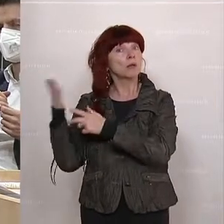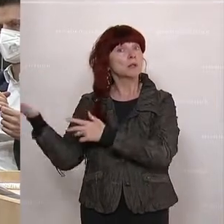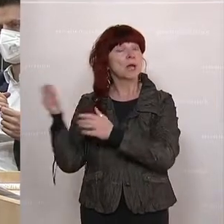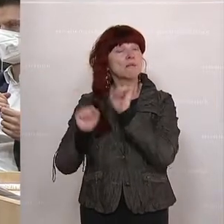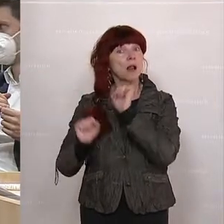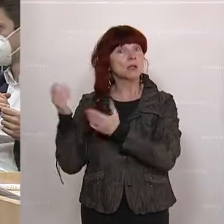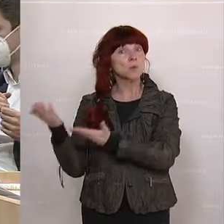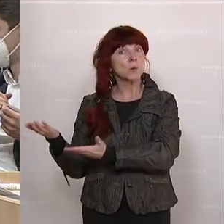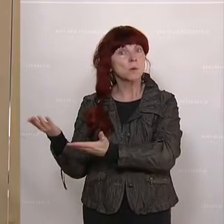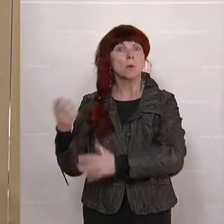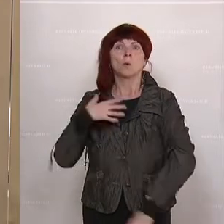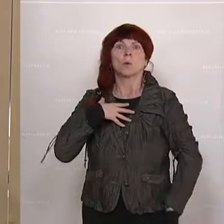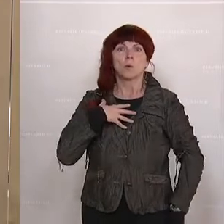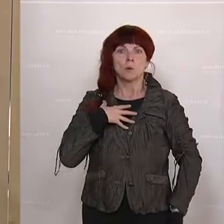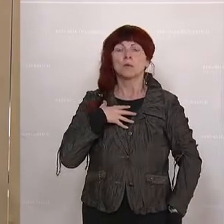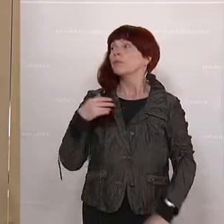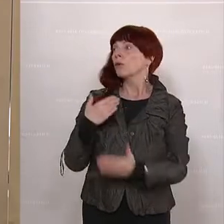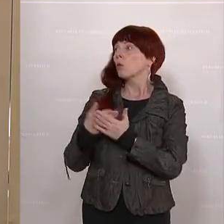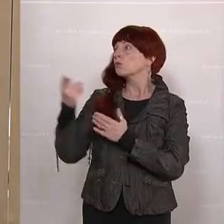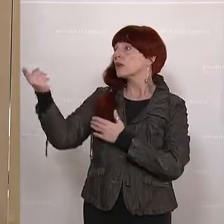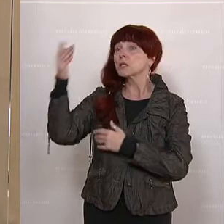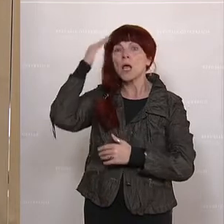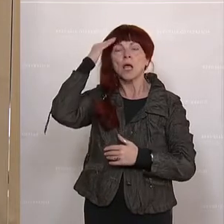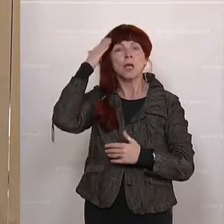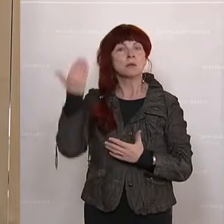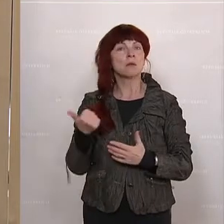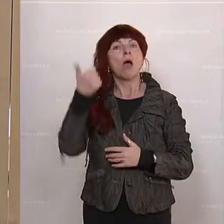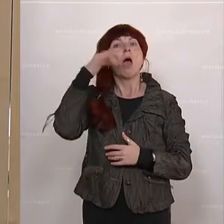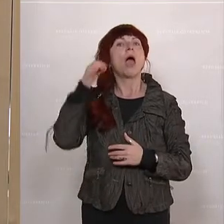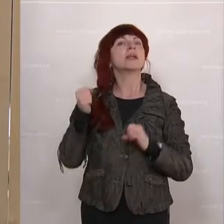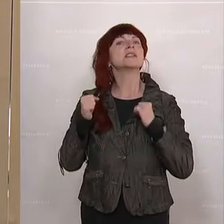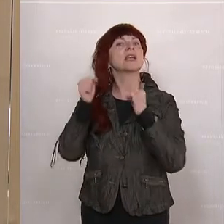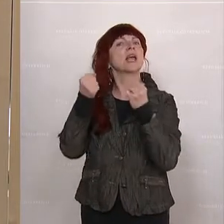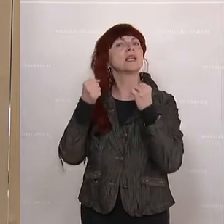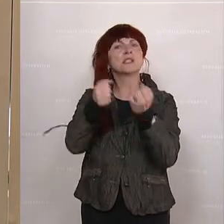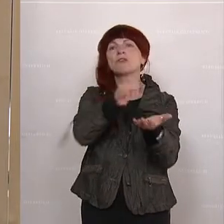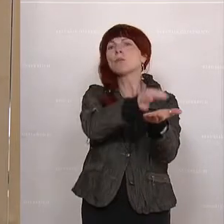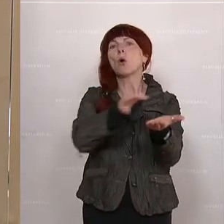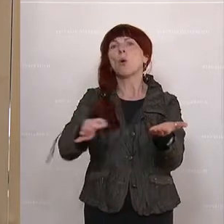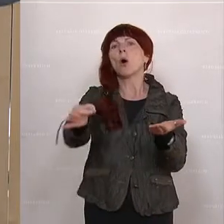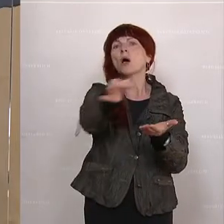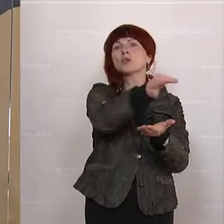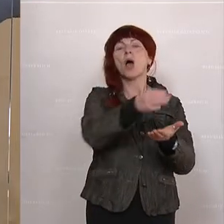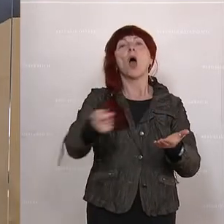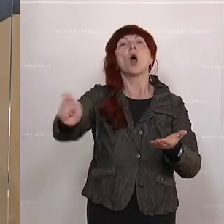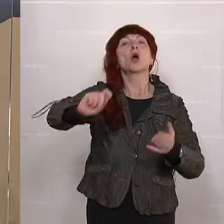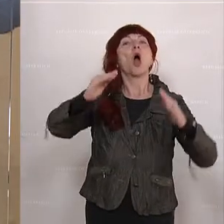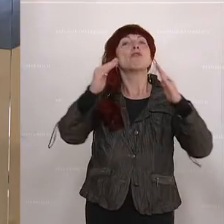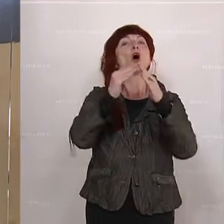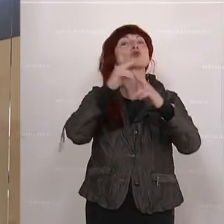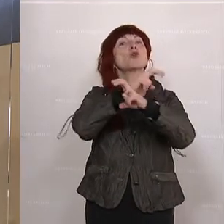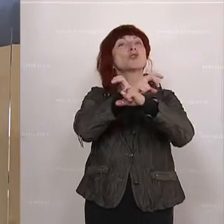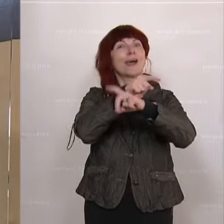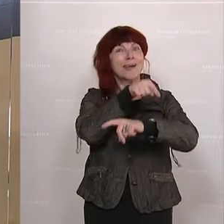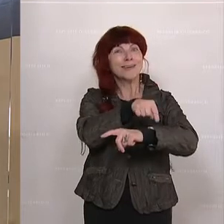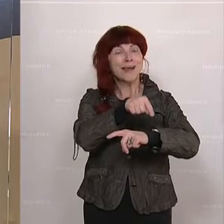Und es ist ja auch klar, was denken die sich, wenn als einzige Initiative vor Ort dann das Kaufhaus Österreich kommt? Was denkt